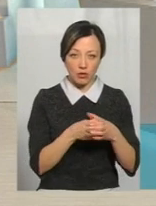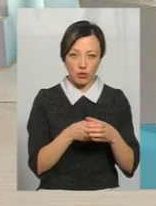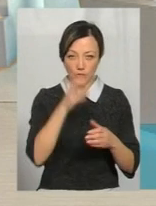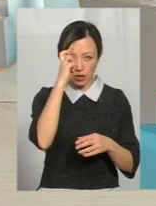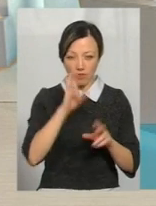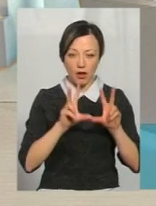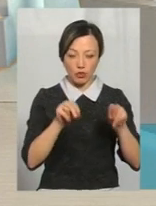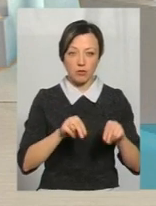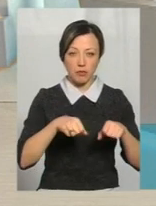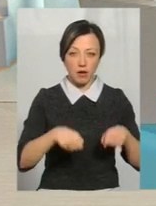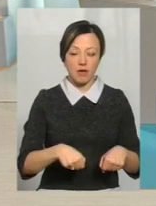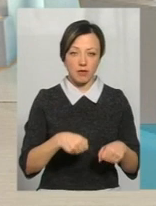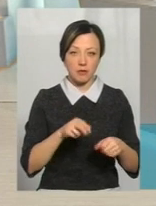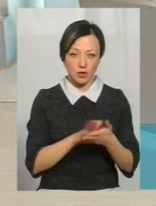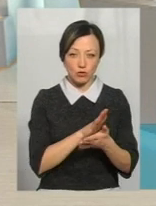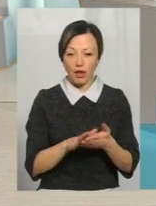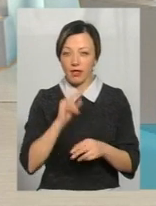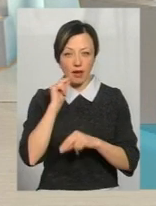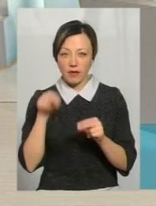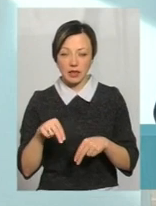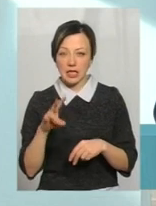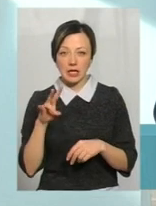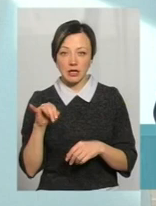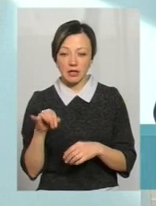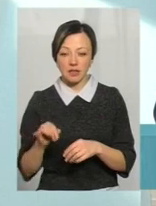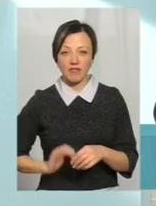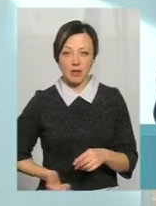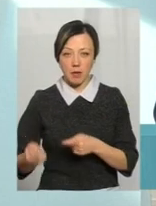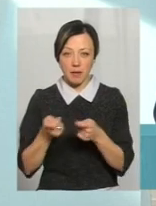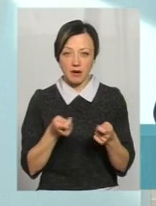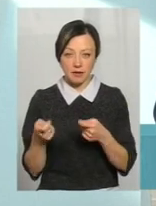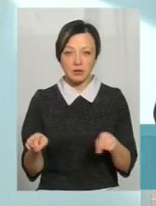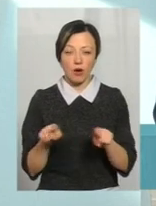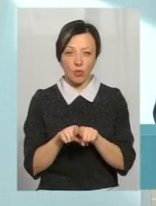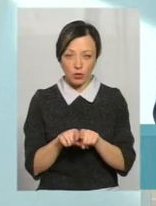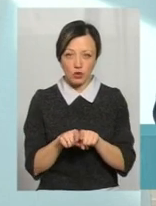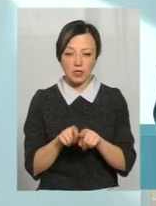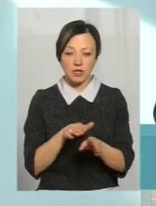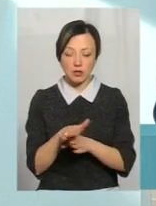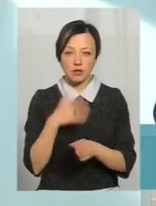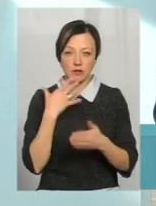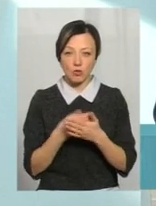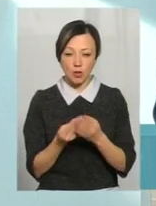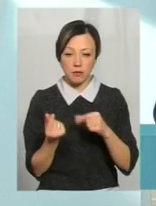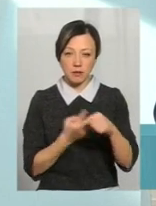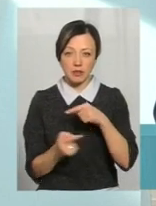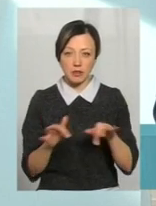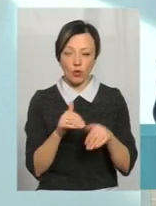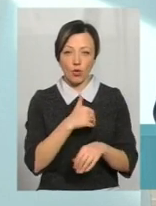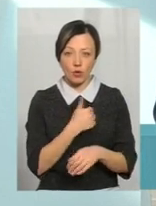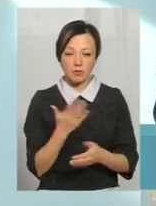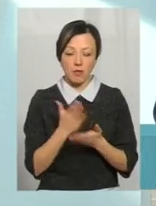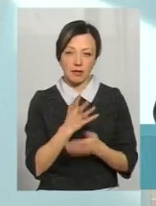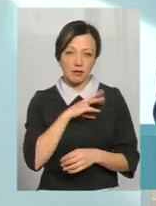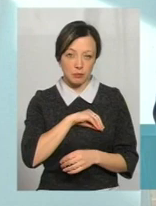державою гарантовано право на пільги. Невинен не той же перевізник, який також здійснює свою підприємську діяльність і хоче з цього